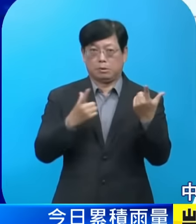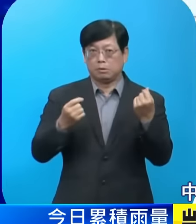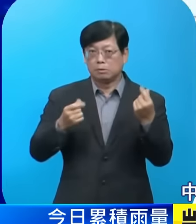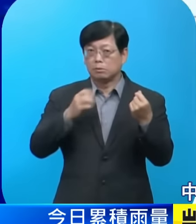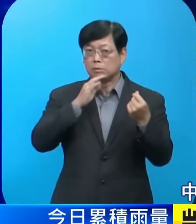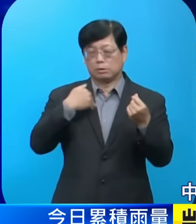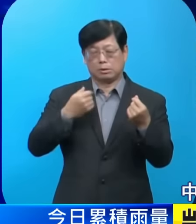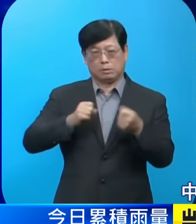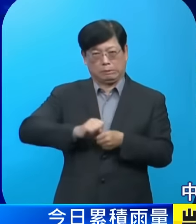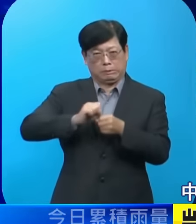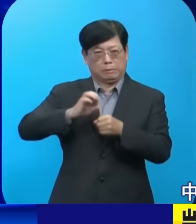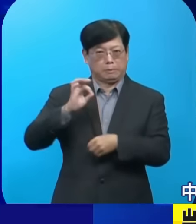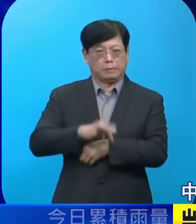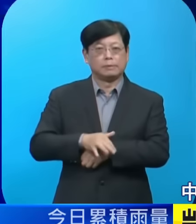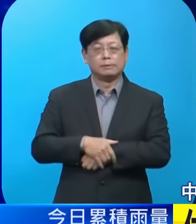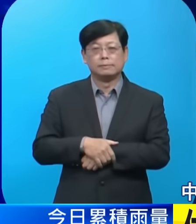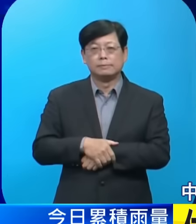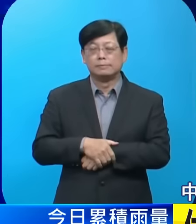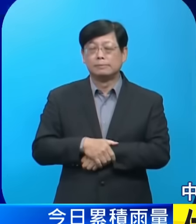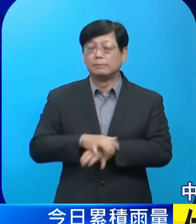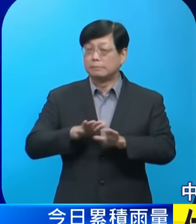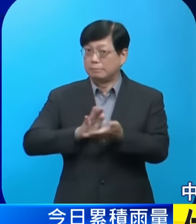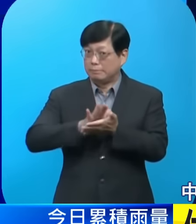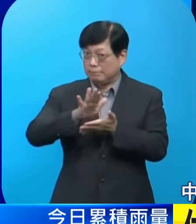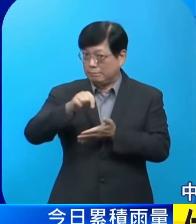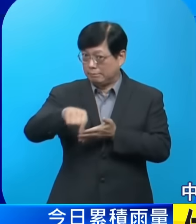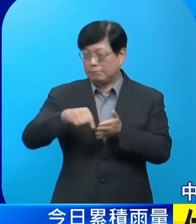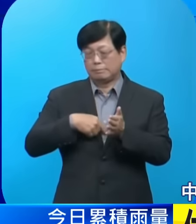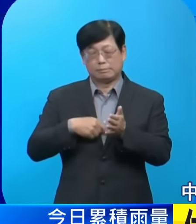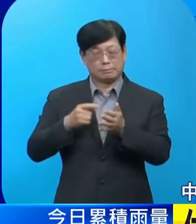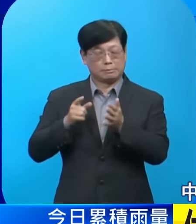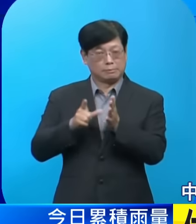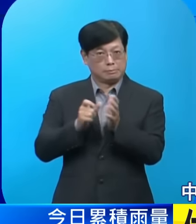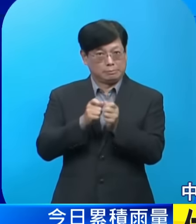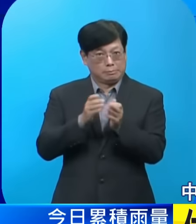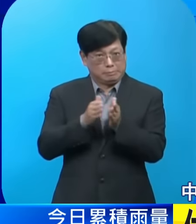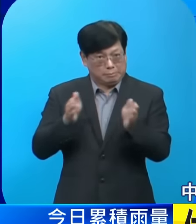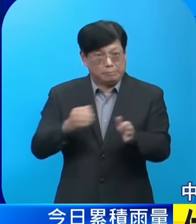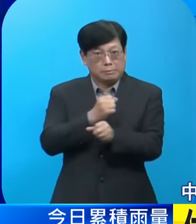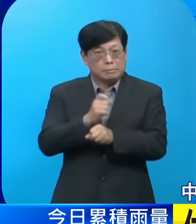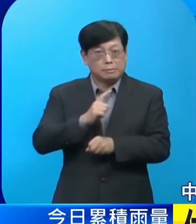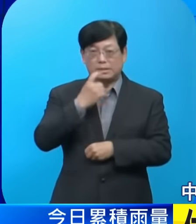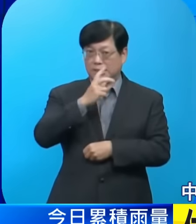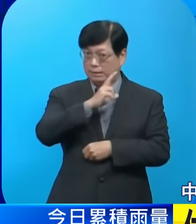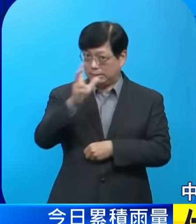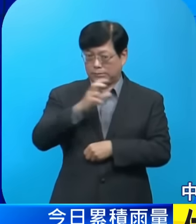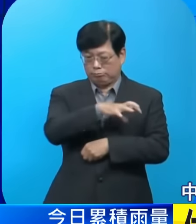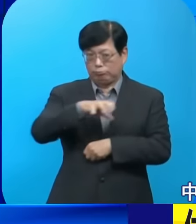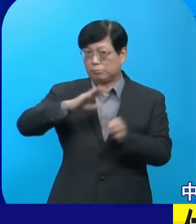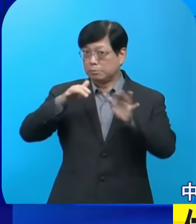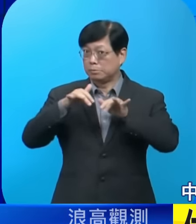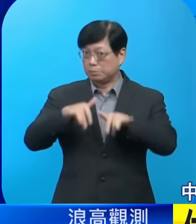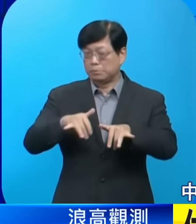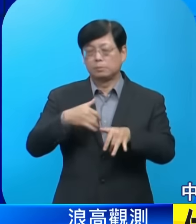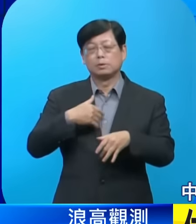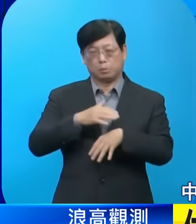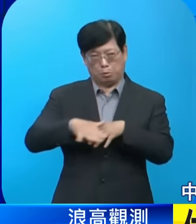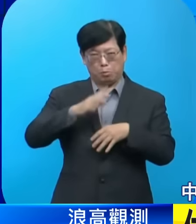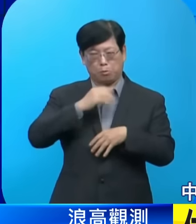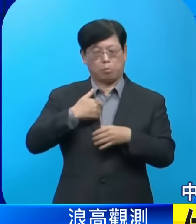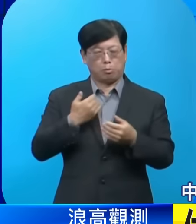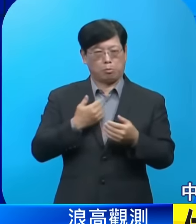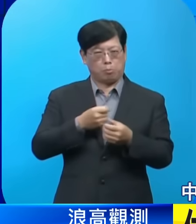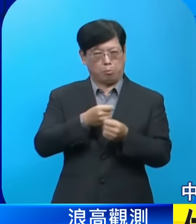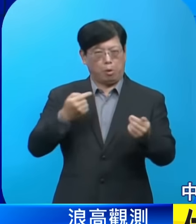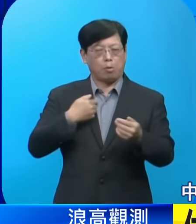也會顯著的增強所以在未來這一段時間我們要特別注意是在白天各地的風雨其實明顯的顯著的